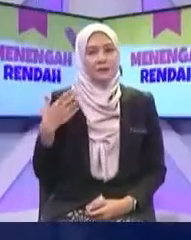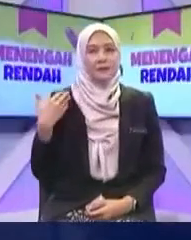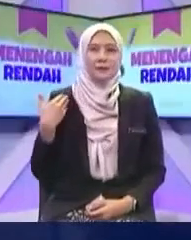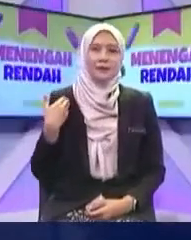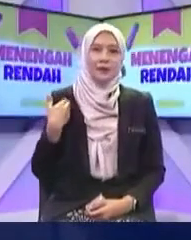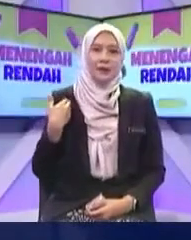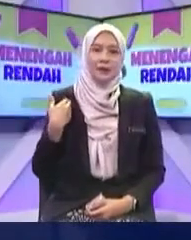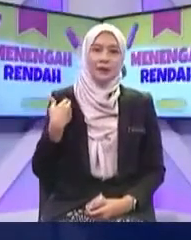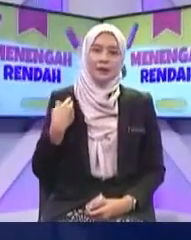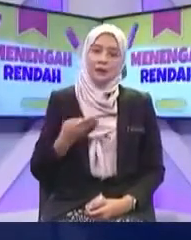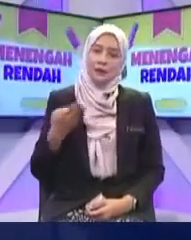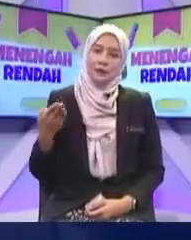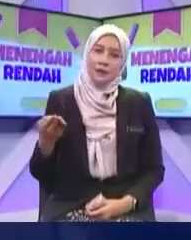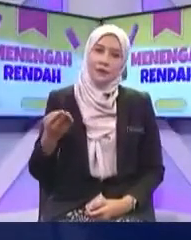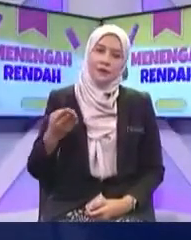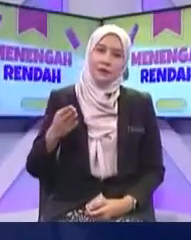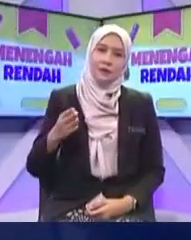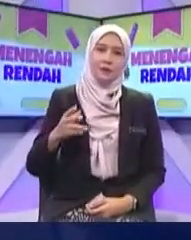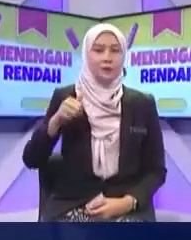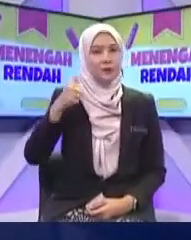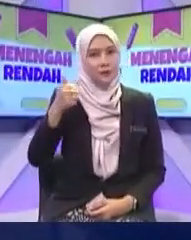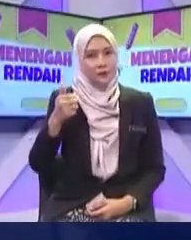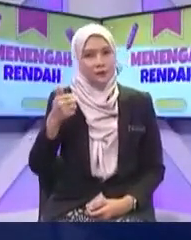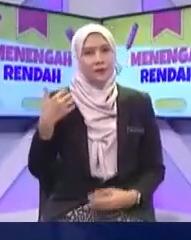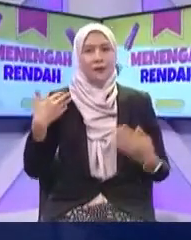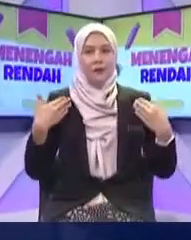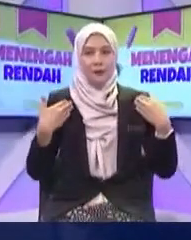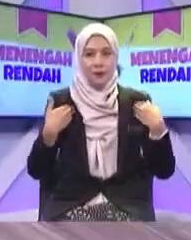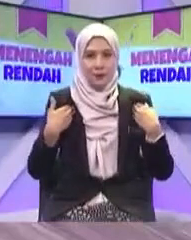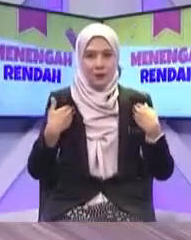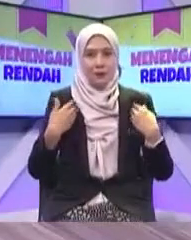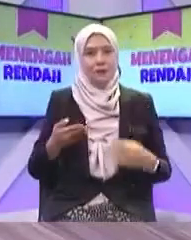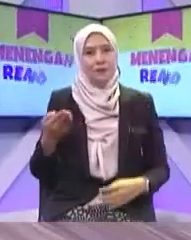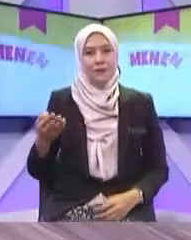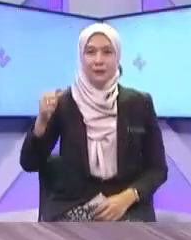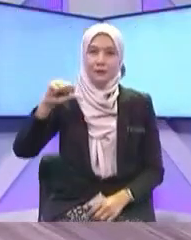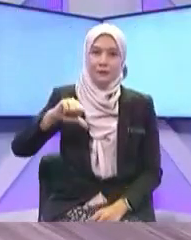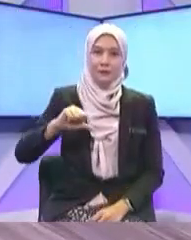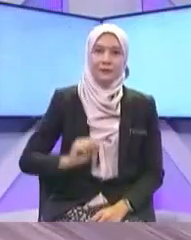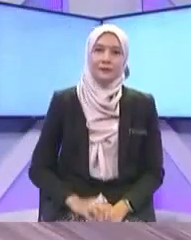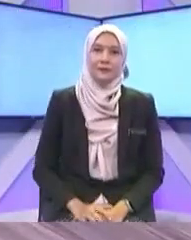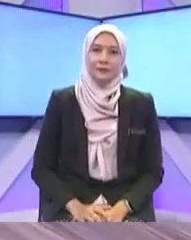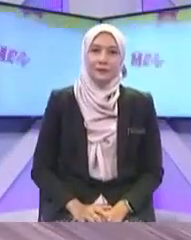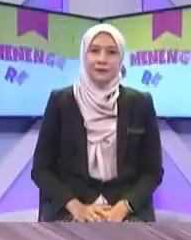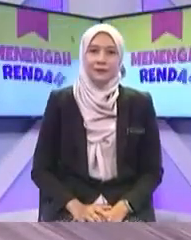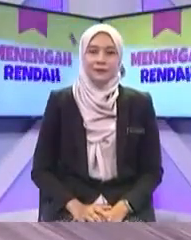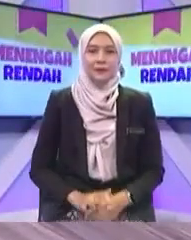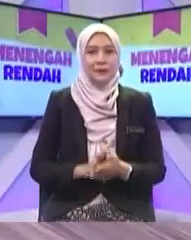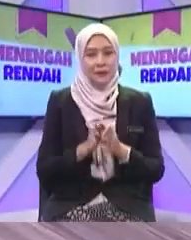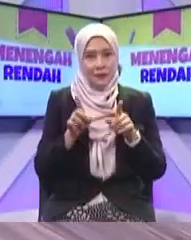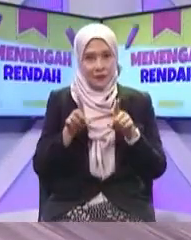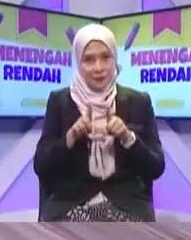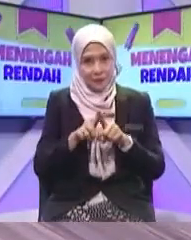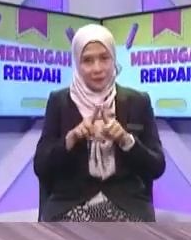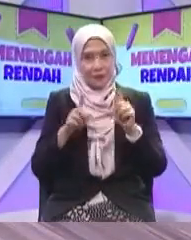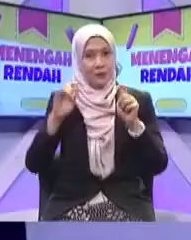perkara yang negatif Okey Jadi Ifan rasa Alat komunikasi ini Ataupun alat telekomunikasi ini juga Ada kedua-dua perkara itu Betul tak Cikgu? Ada Tapi